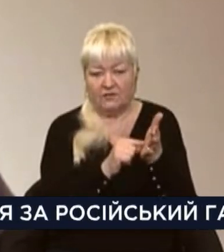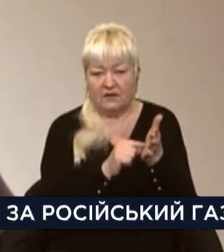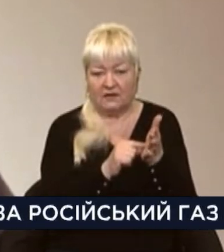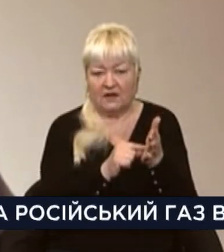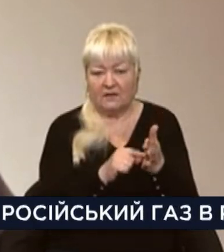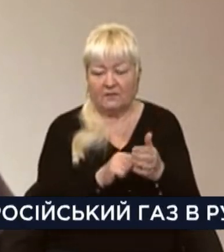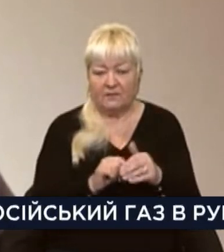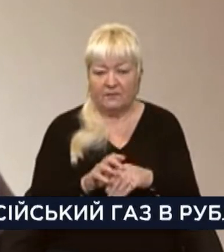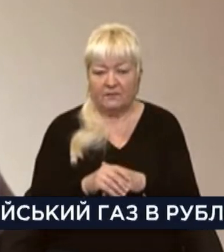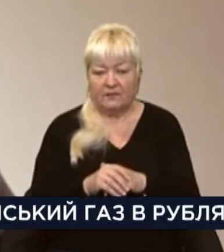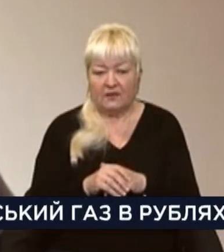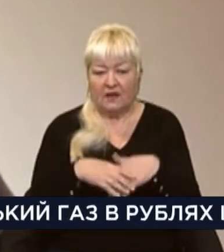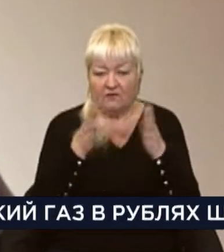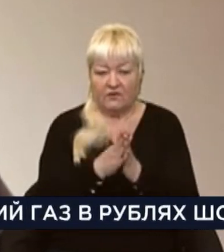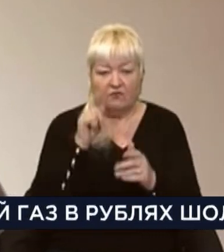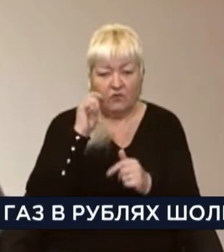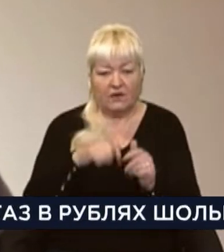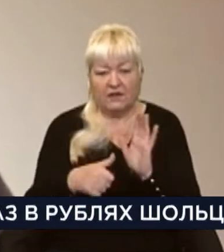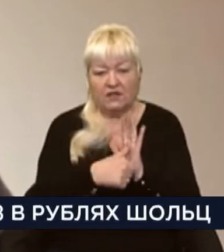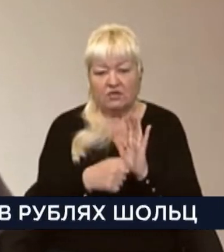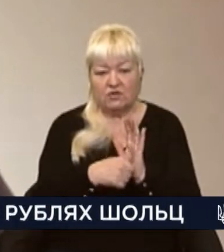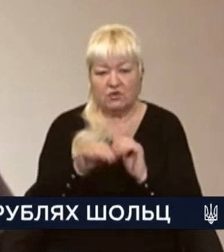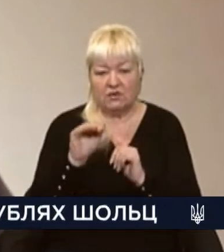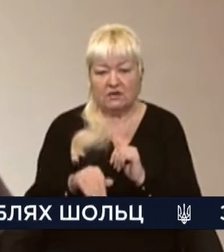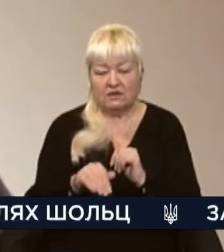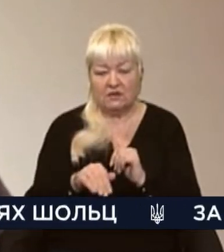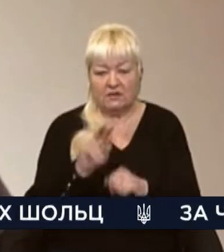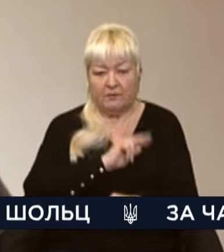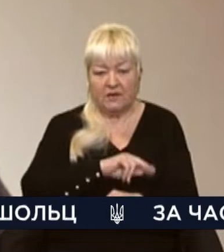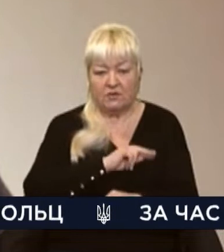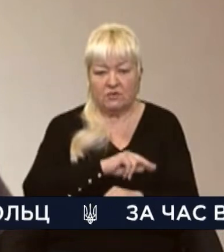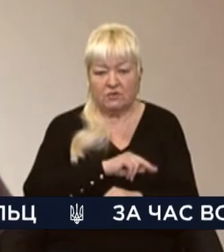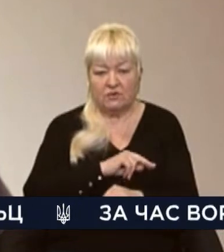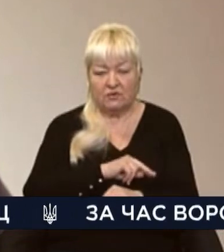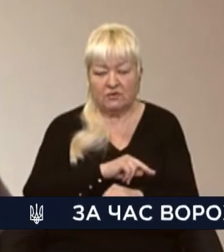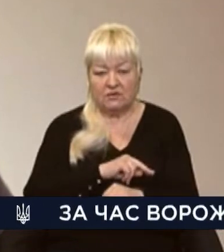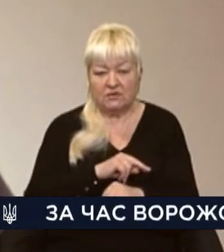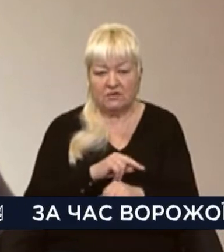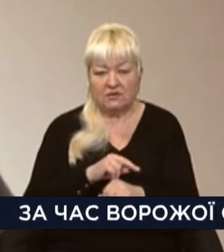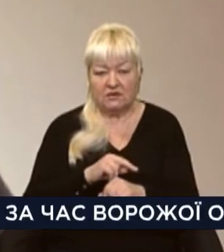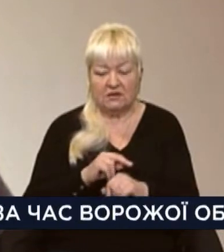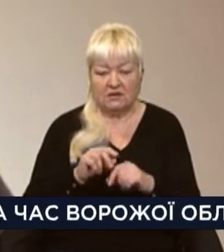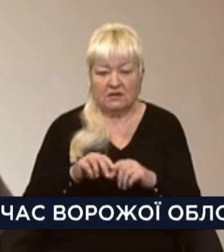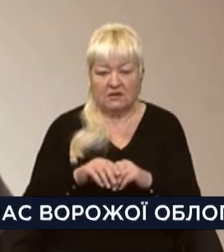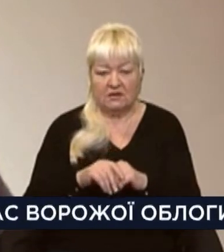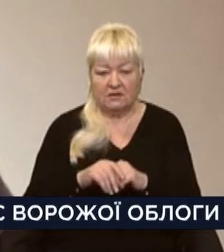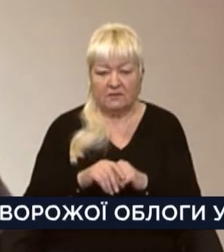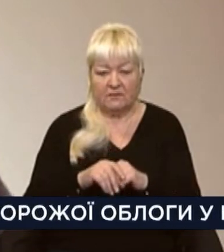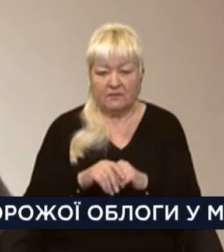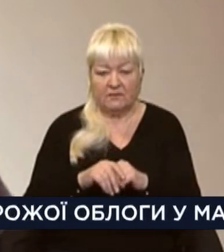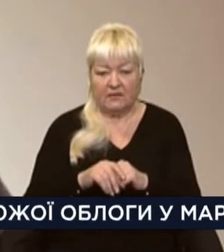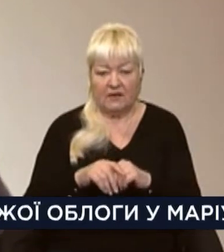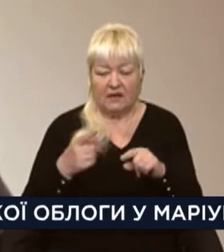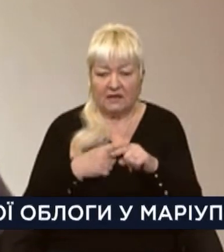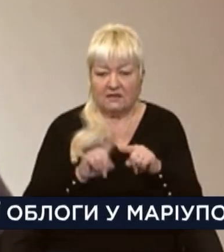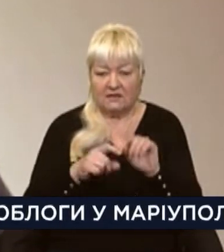взагалі в Україні десь 600 тисяч працюючих товариств за межною відповідальностю. Тобто